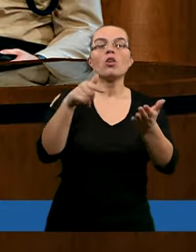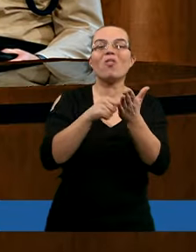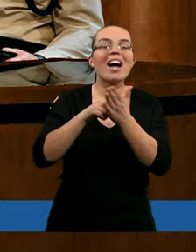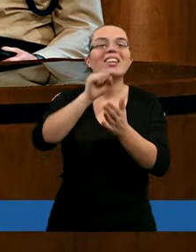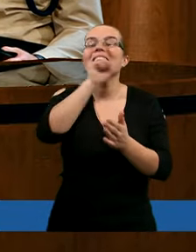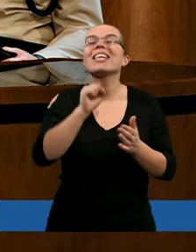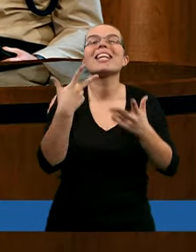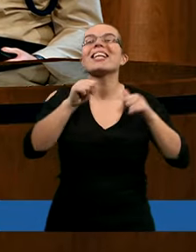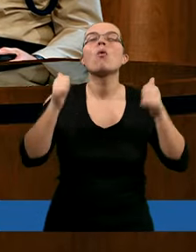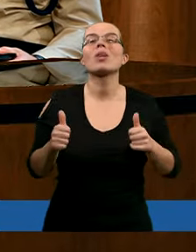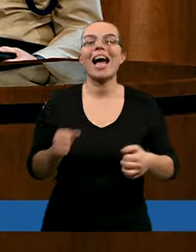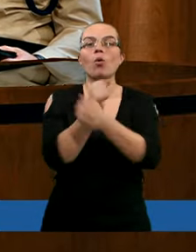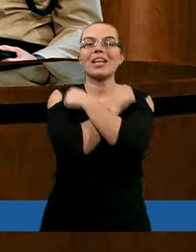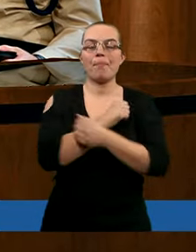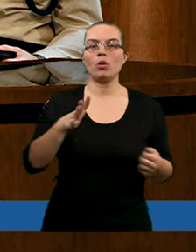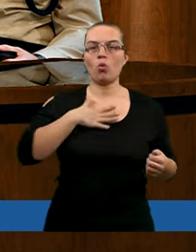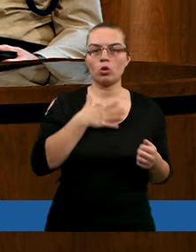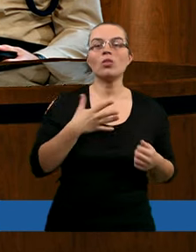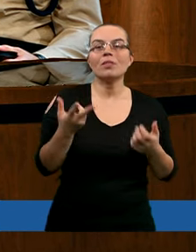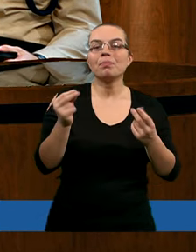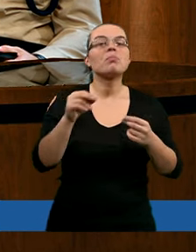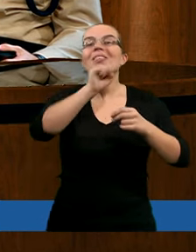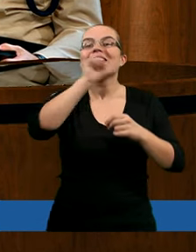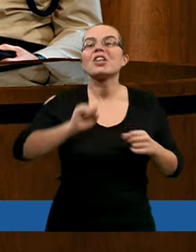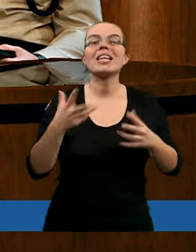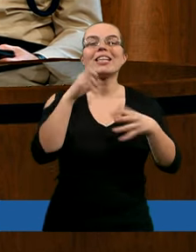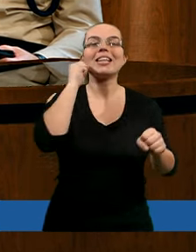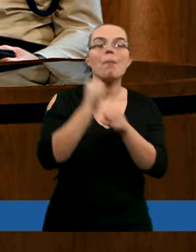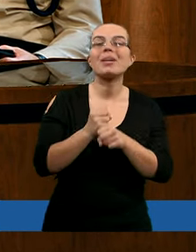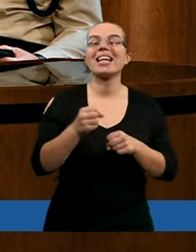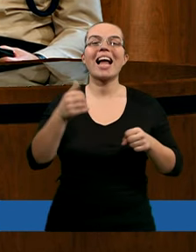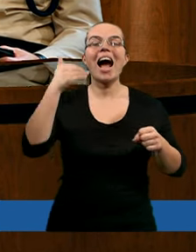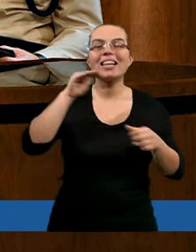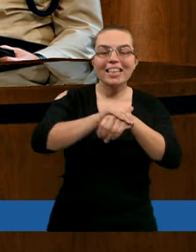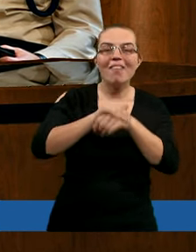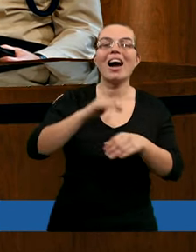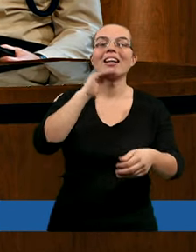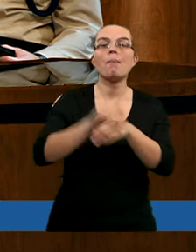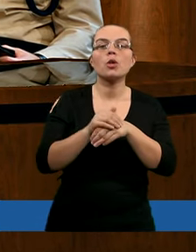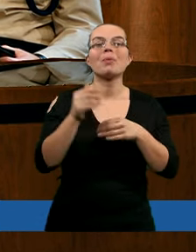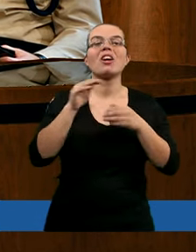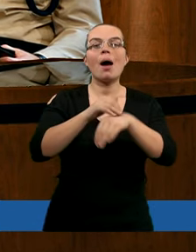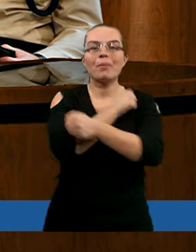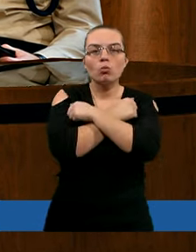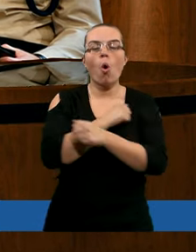nigdy nie ustanie ta miłość? To możliwe? Nigdy nie przestanie być ważne zawarte przymierze, a wcześniej